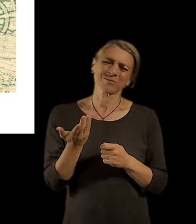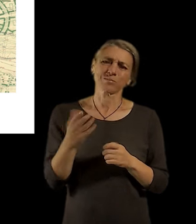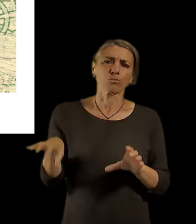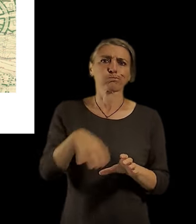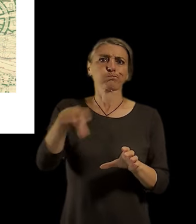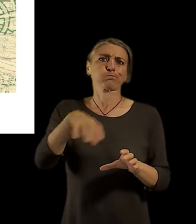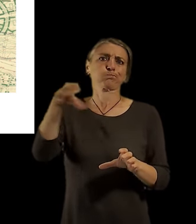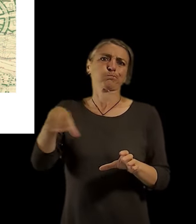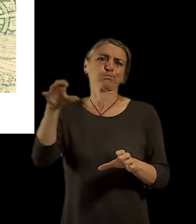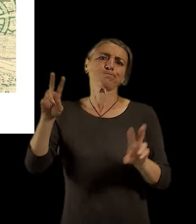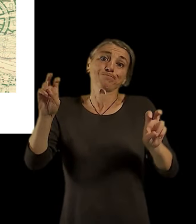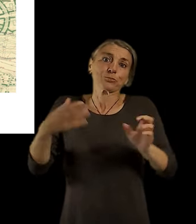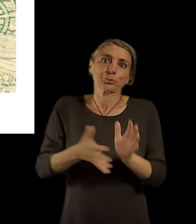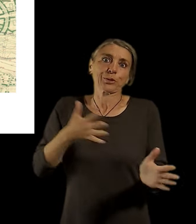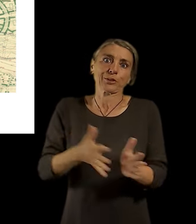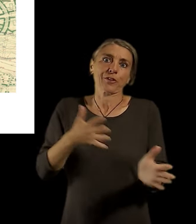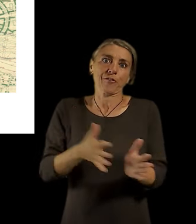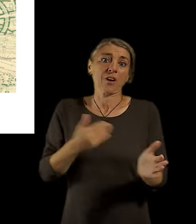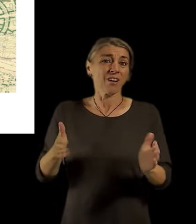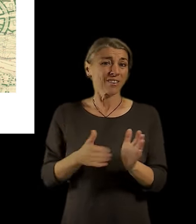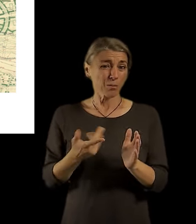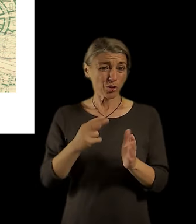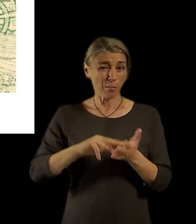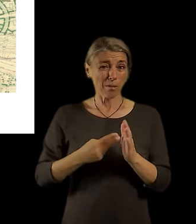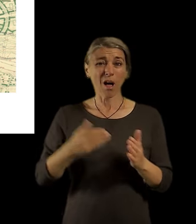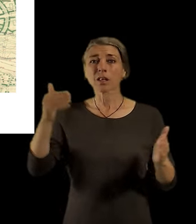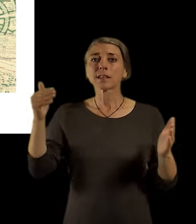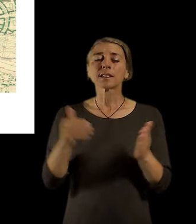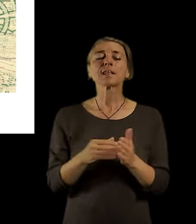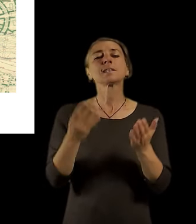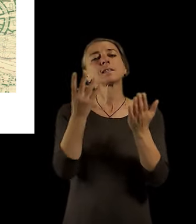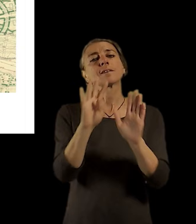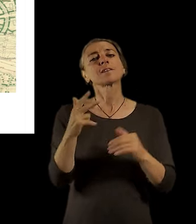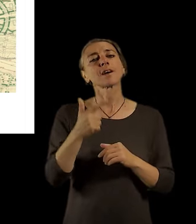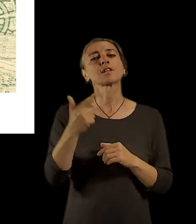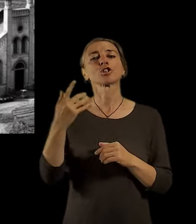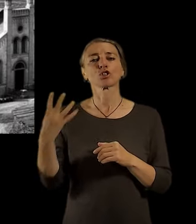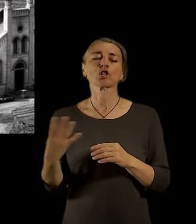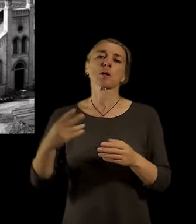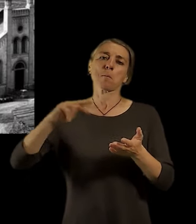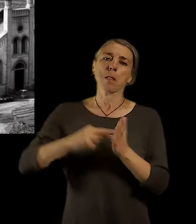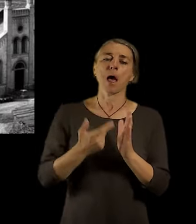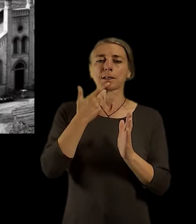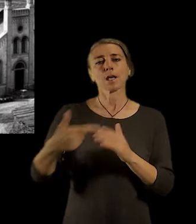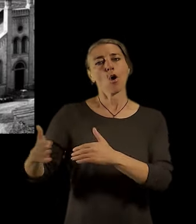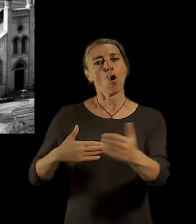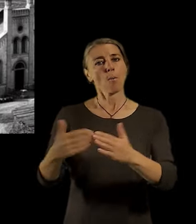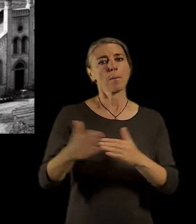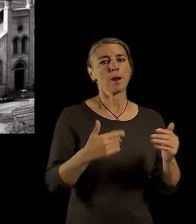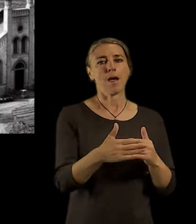tady ukazujeme na plánu z roku 1924, bylo jakési krásné město, ale ten, který vlastně,